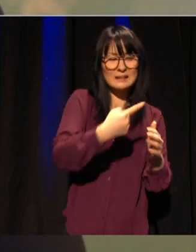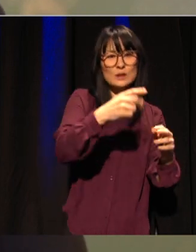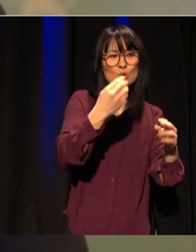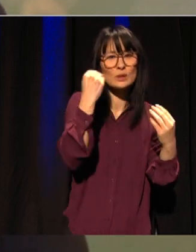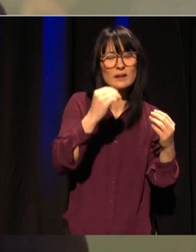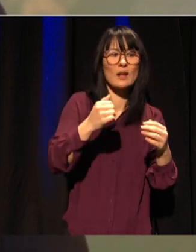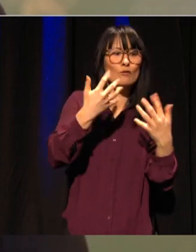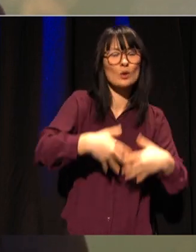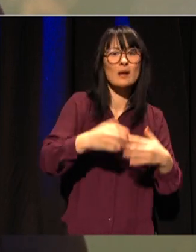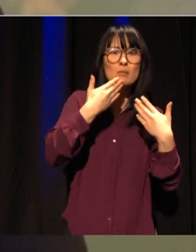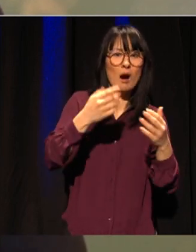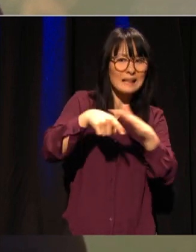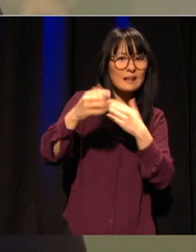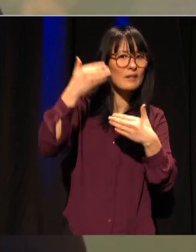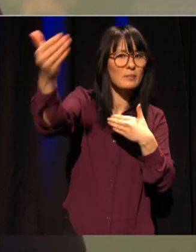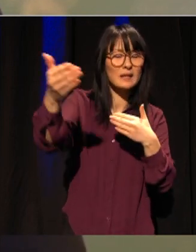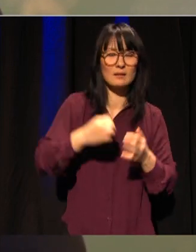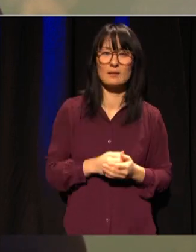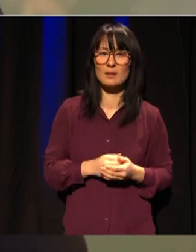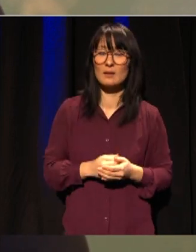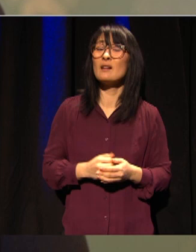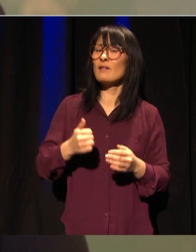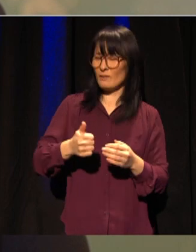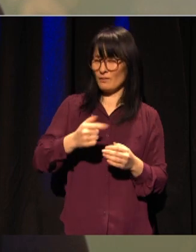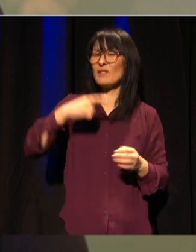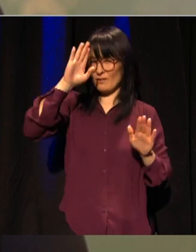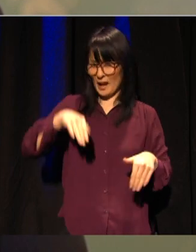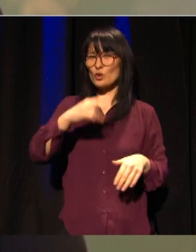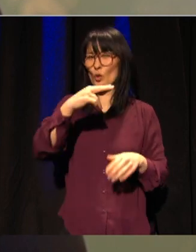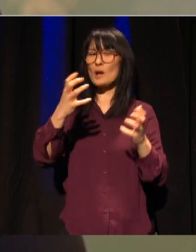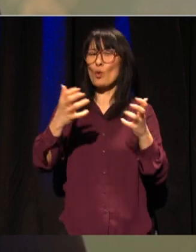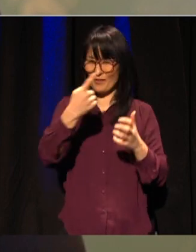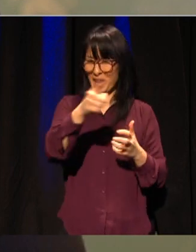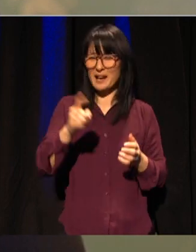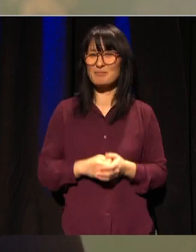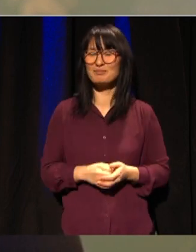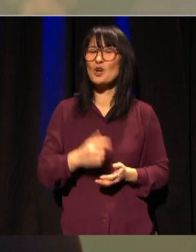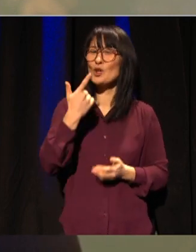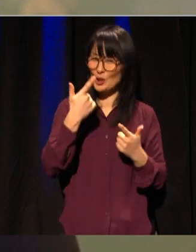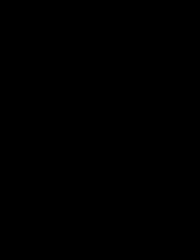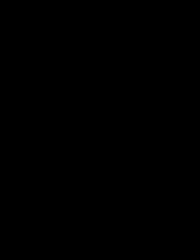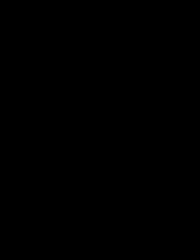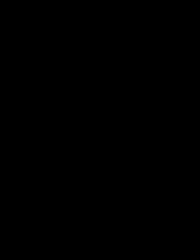det er ingen tvil om at Norge trenger dere lykke til med ledersamlingen